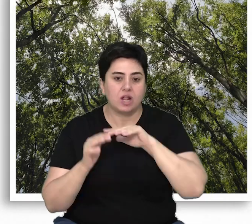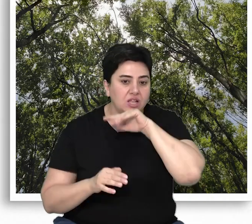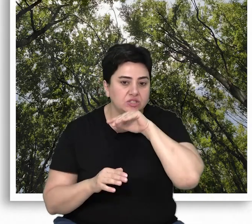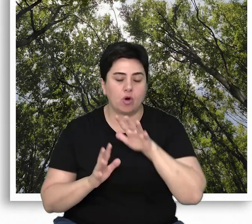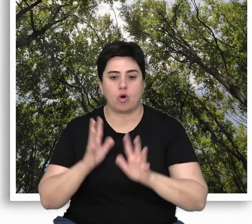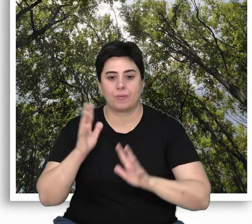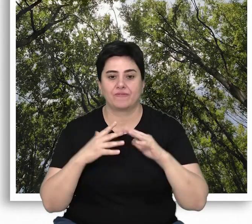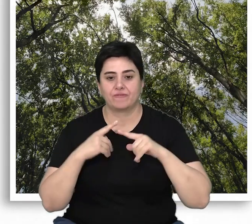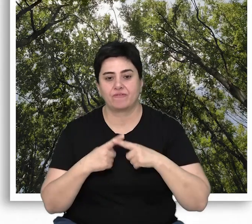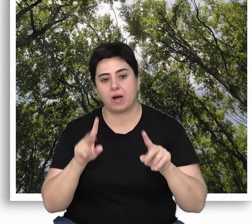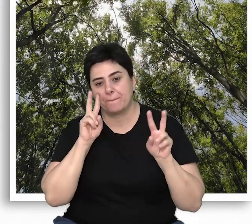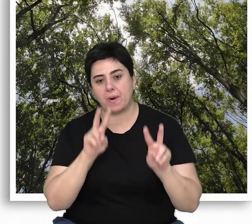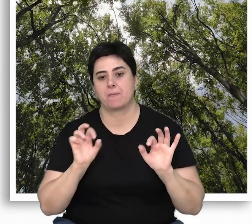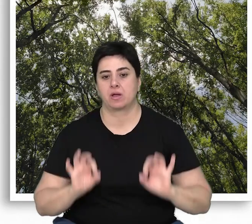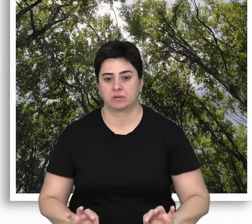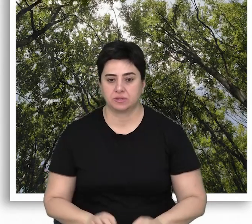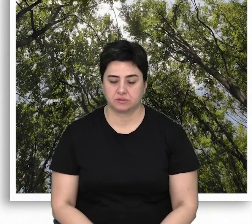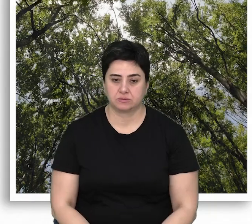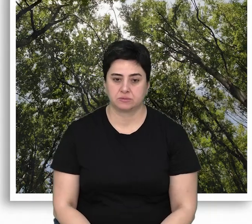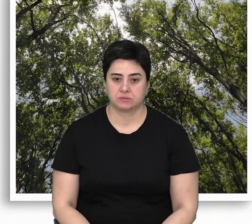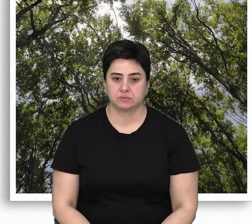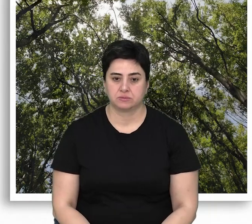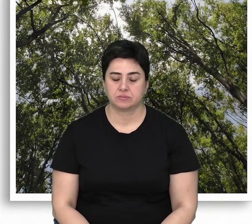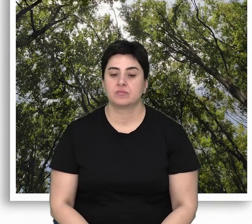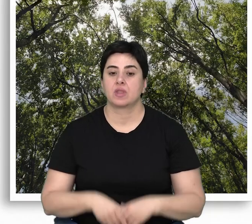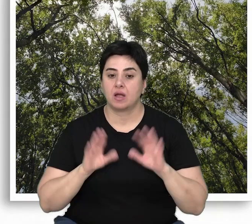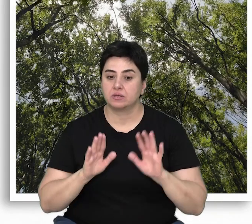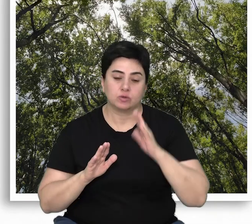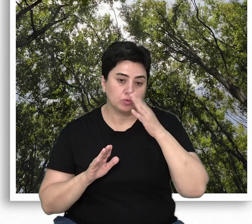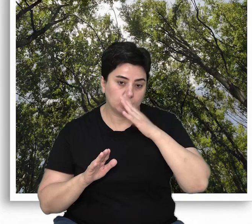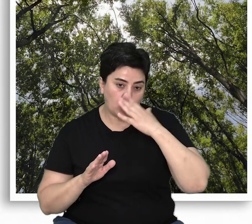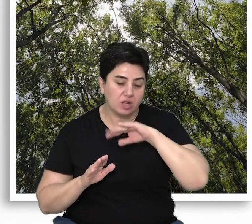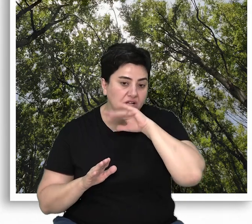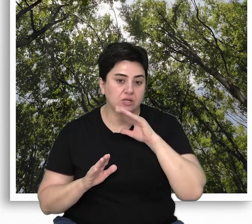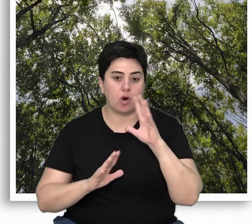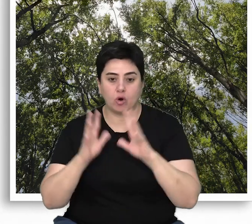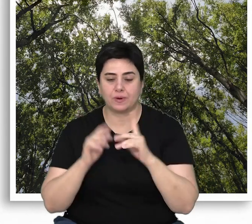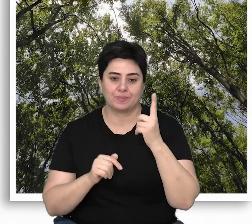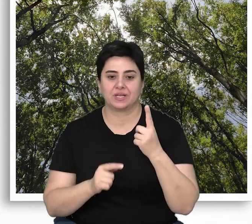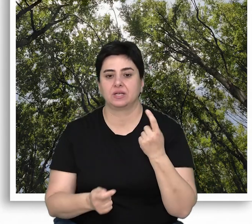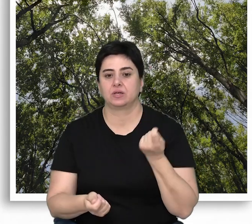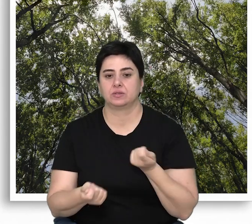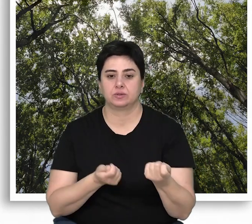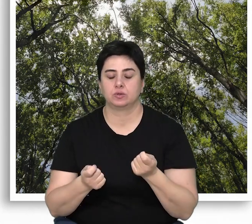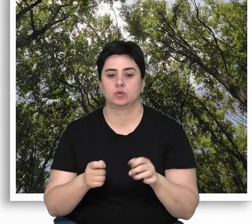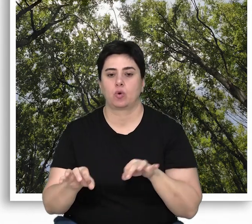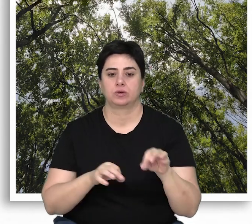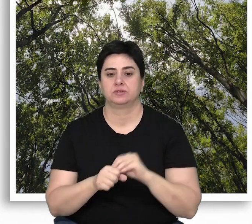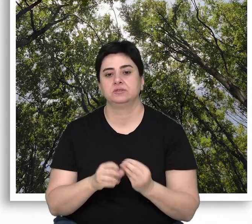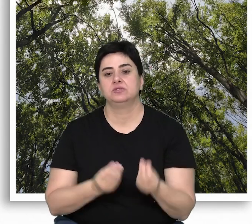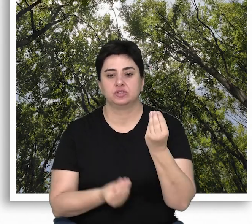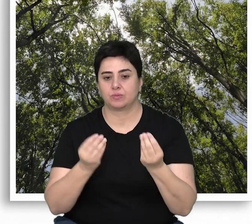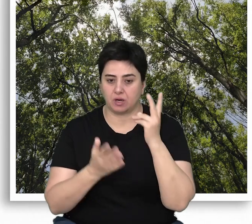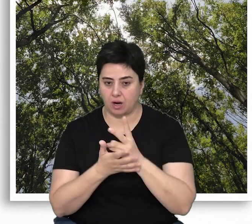doğal Yaşlı Ormanlara daha farklı bakılmaya başlandı. Artık Doğal Yaşlı Ormanlar, bir orman yönetim hedefi olarak